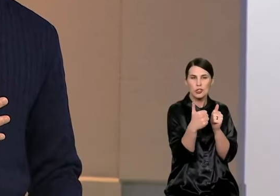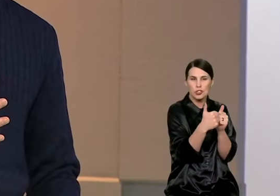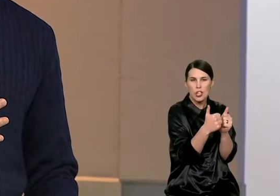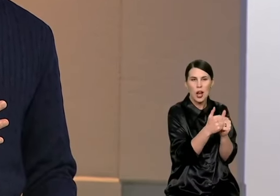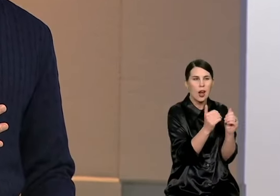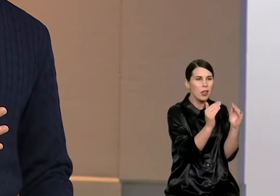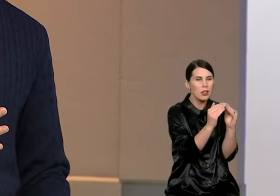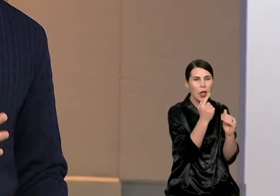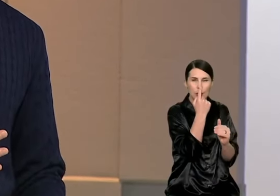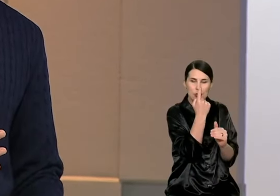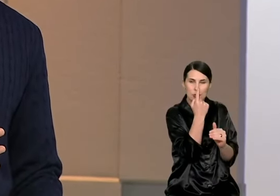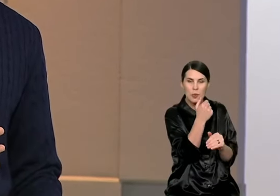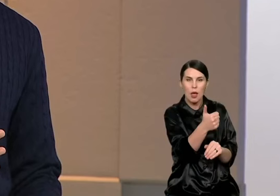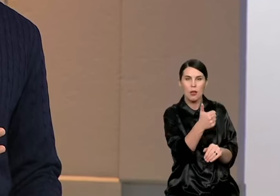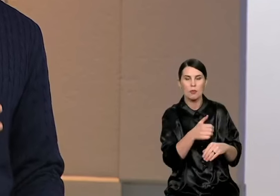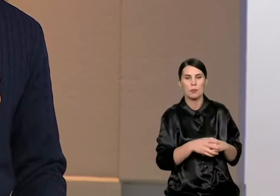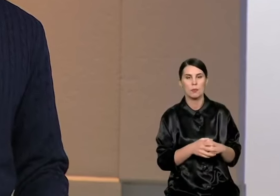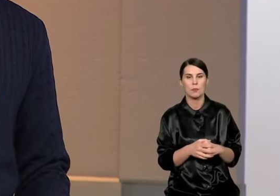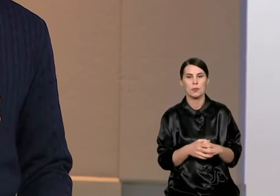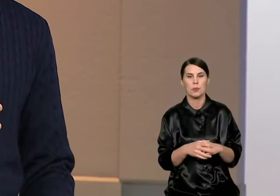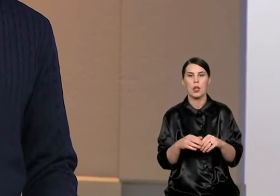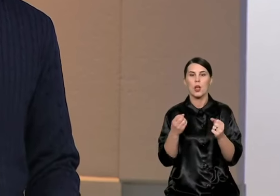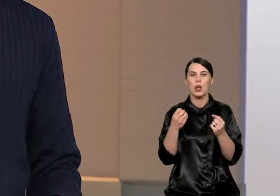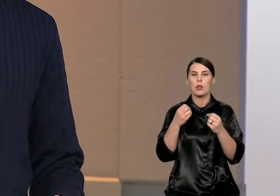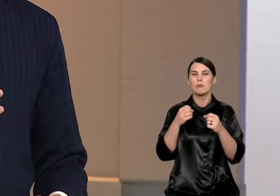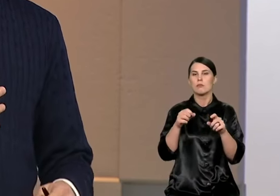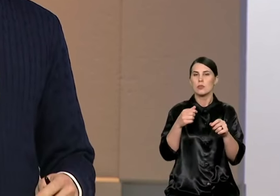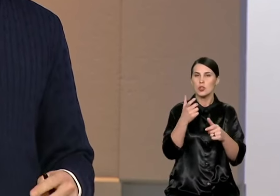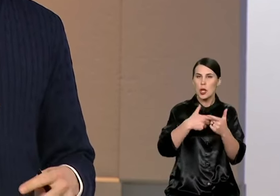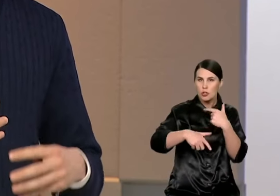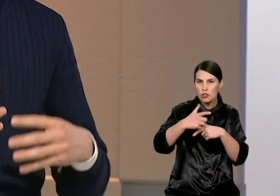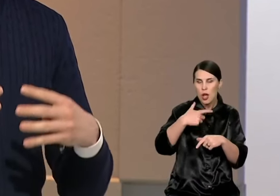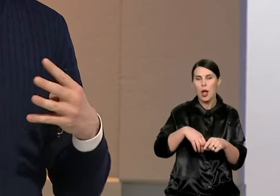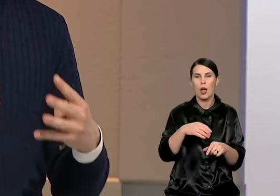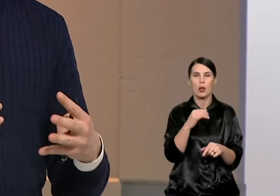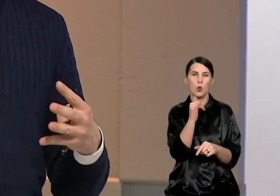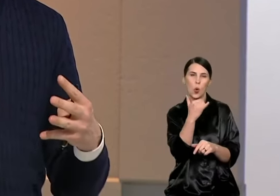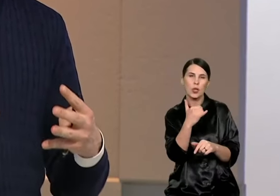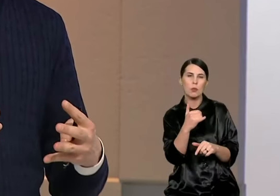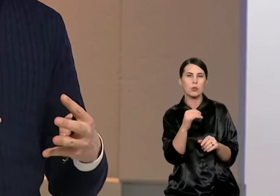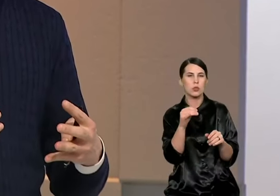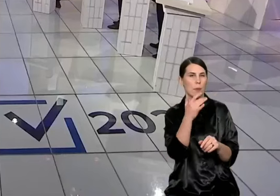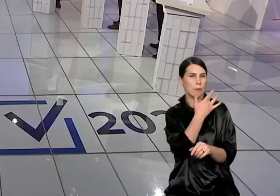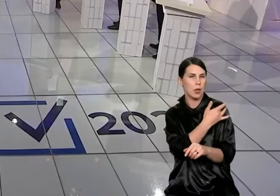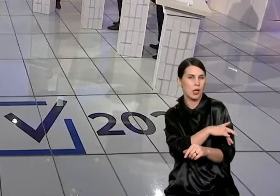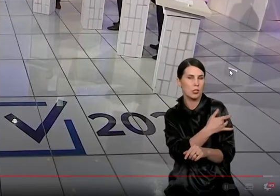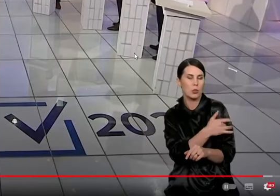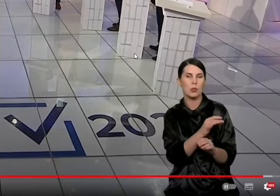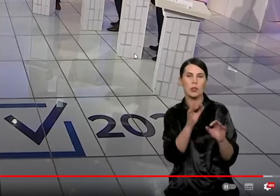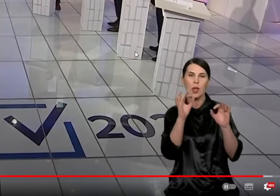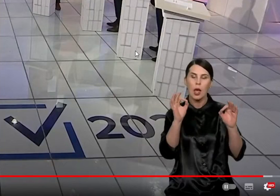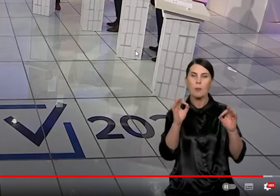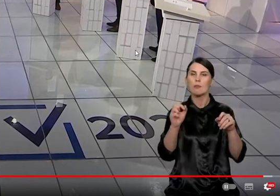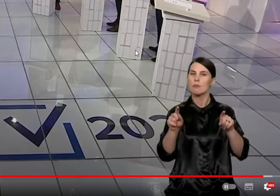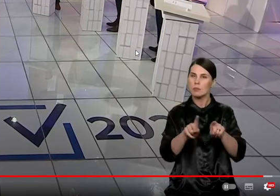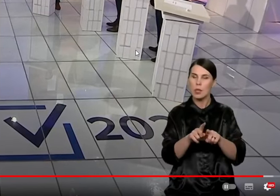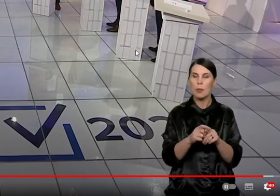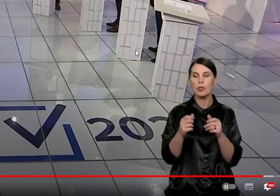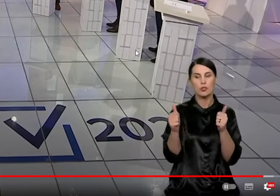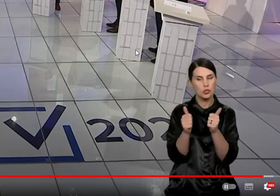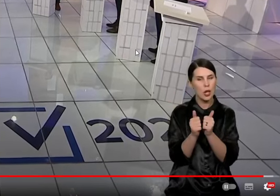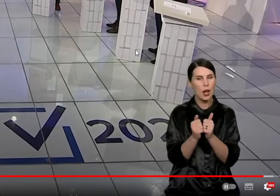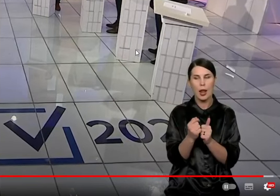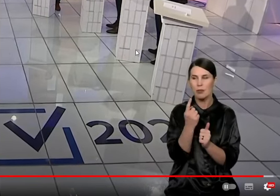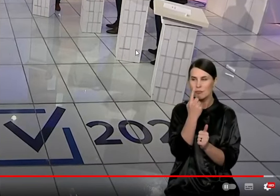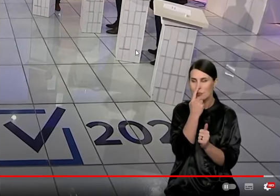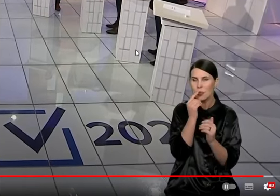tas pats su kokybiškom švietimo paslaugom, tai darželis kokybiškas arčiau namų ir už tai yra atsakinga patėse valdybėje ir